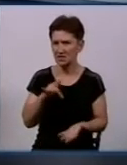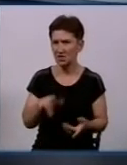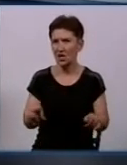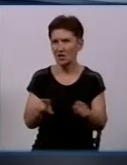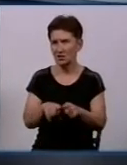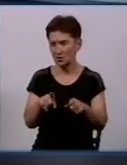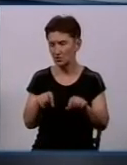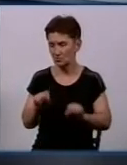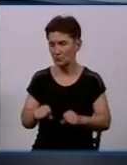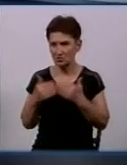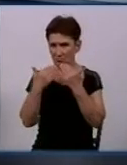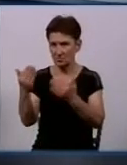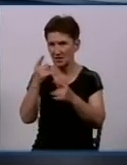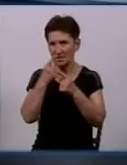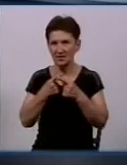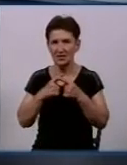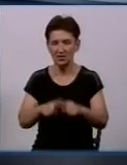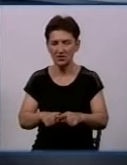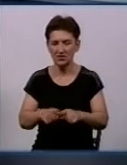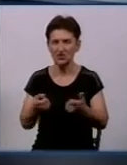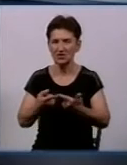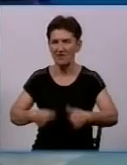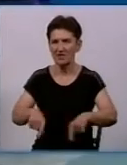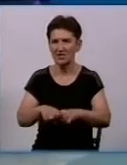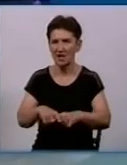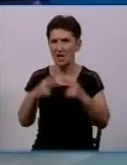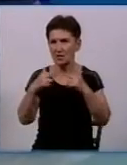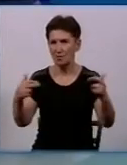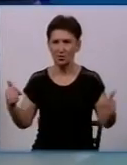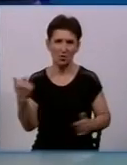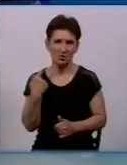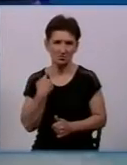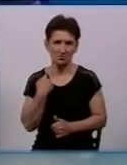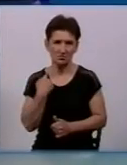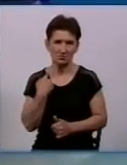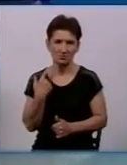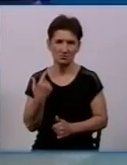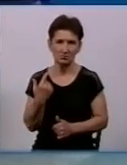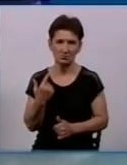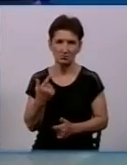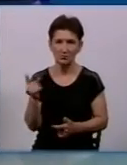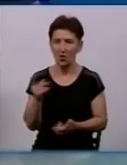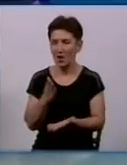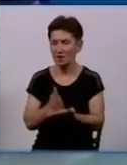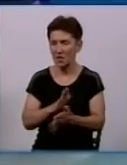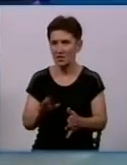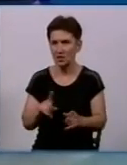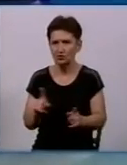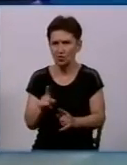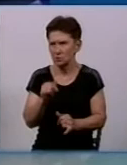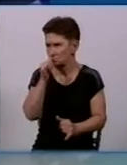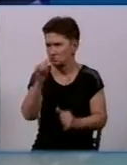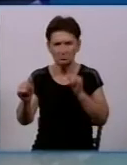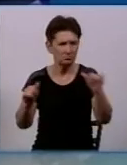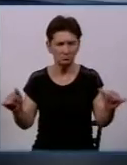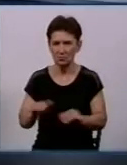можуть звернутися до технічного відділу ОКВП Дніпро-Кіровоград. Дана інформація не є там якоюсь недоступною для когось.